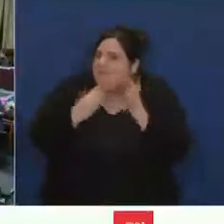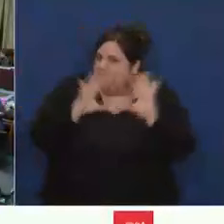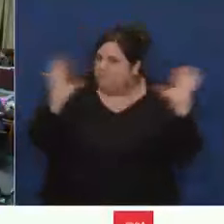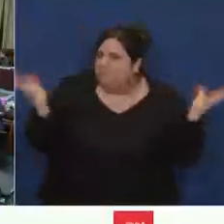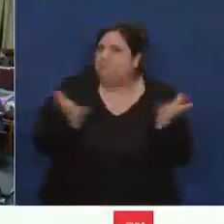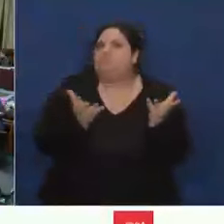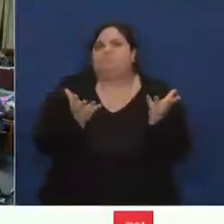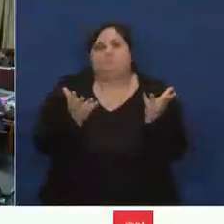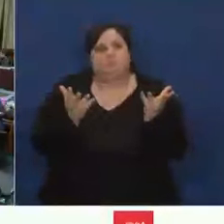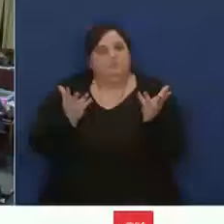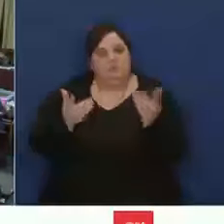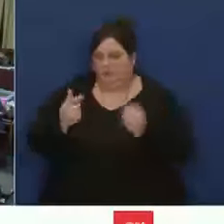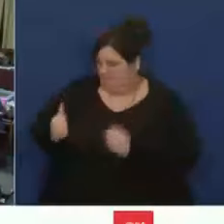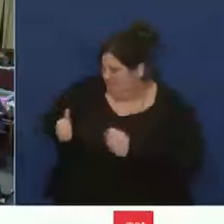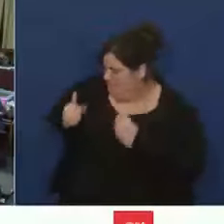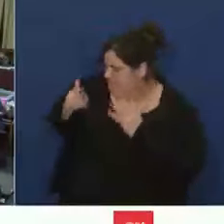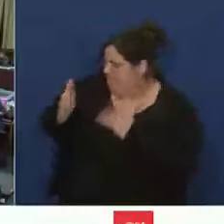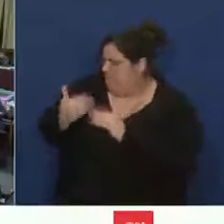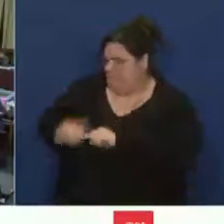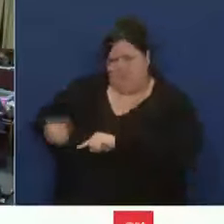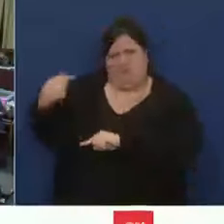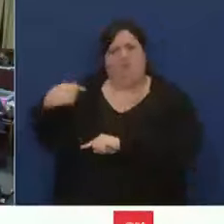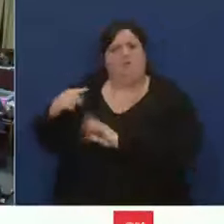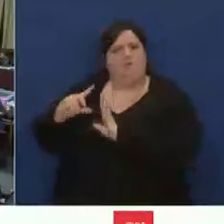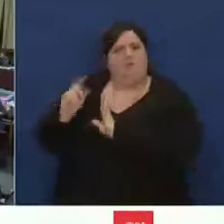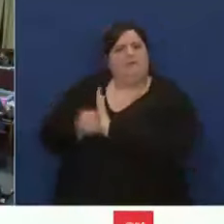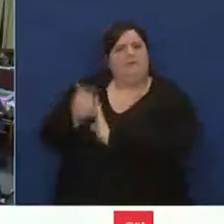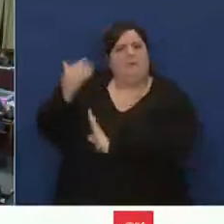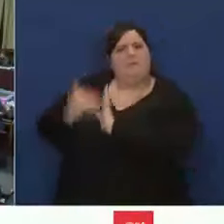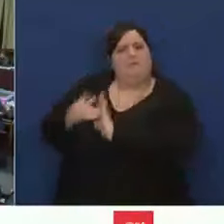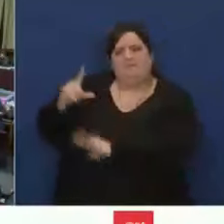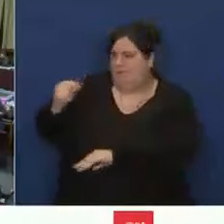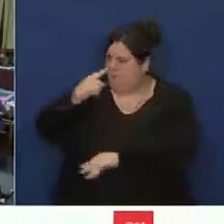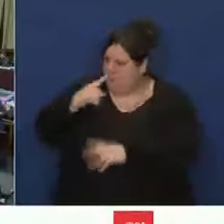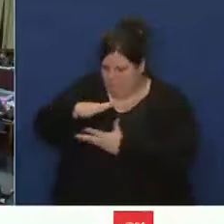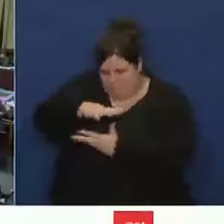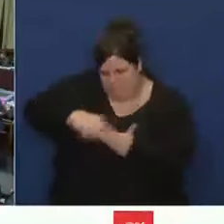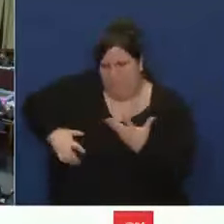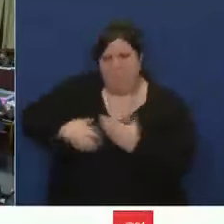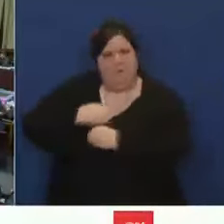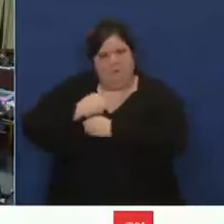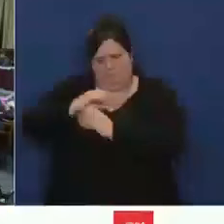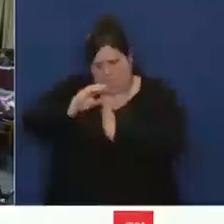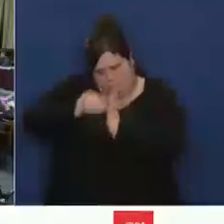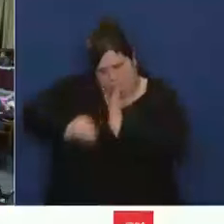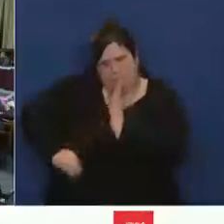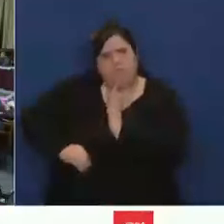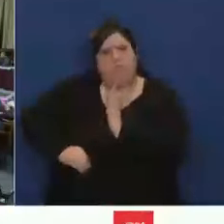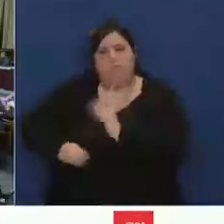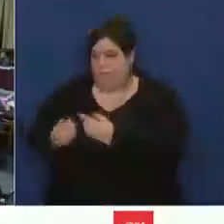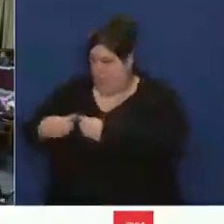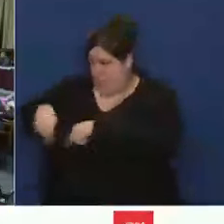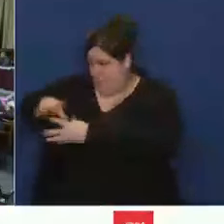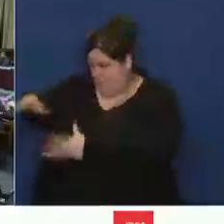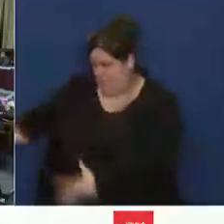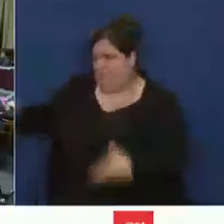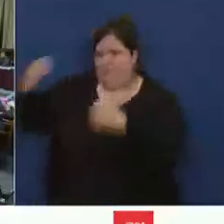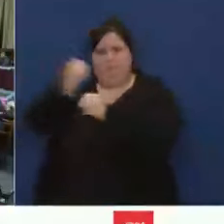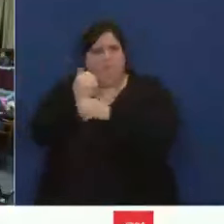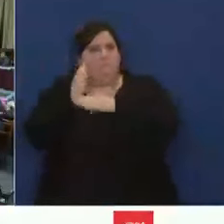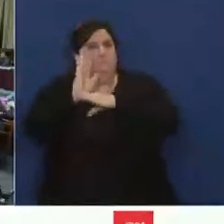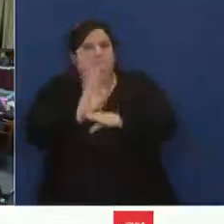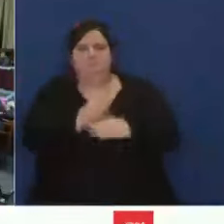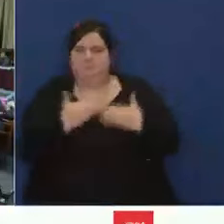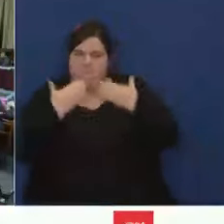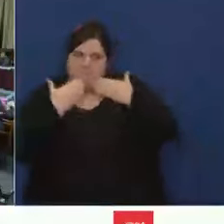à l'engagement qui avait été pris, qui était celui de rapporter au nom de l'ensemble du comité consultatif d